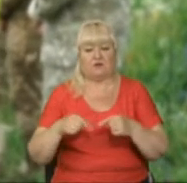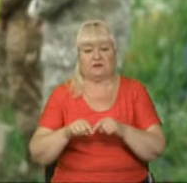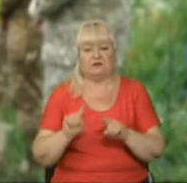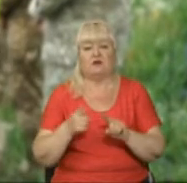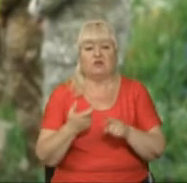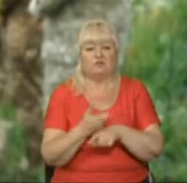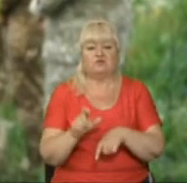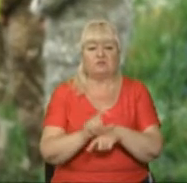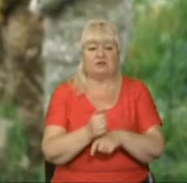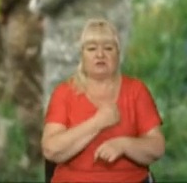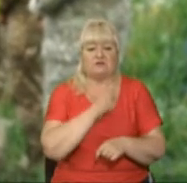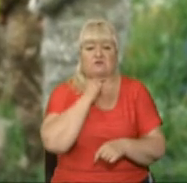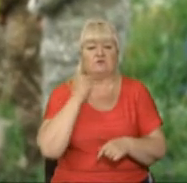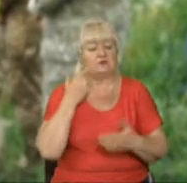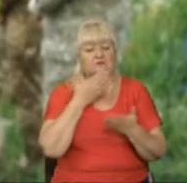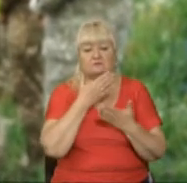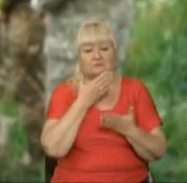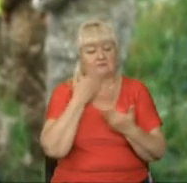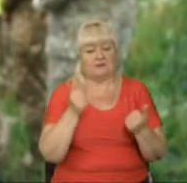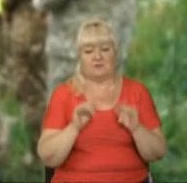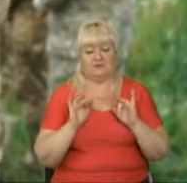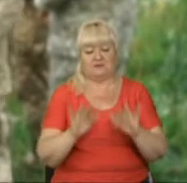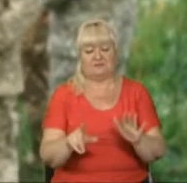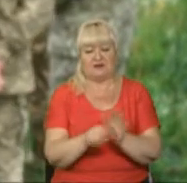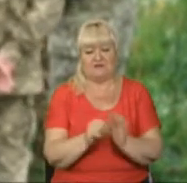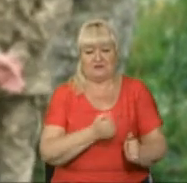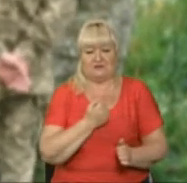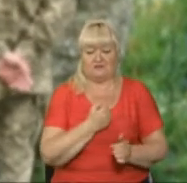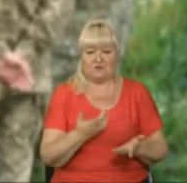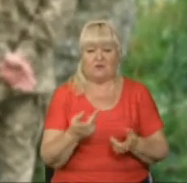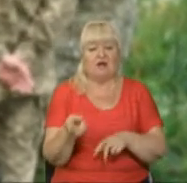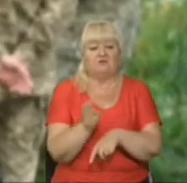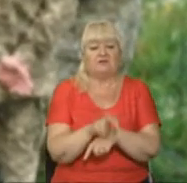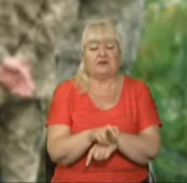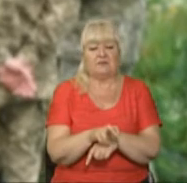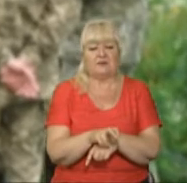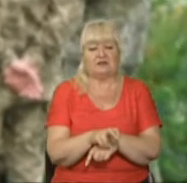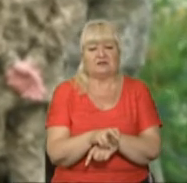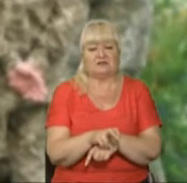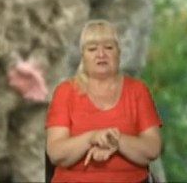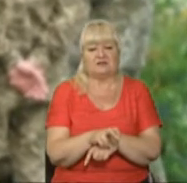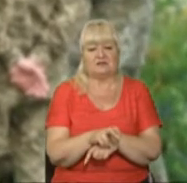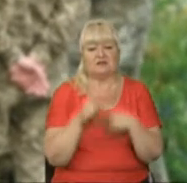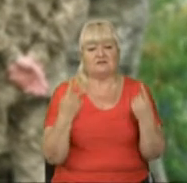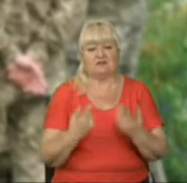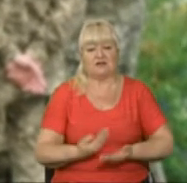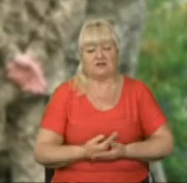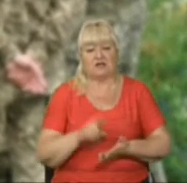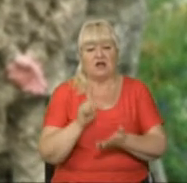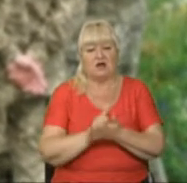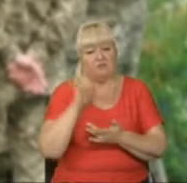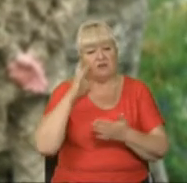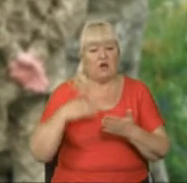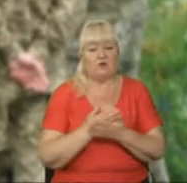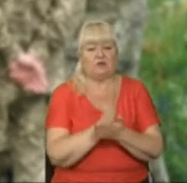військових капеланів не мала справи з військовими. Вони прийшли з цивільного життя. Вони мають орієнтуватися в